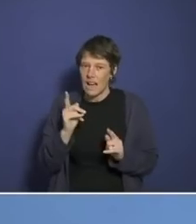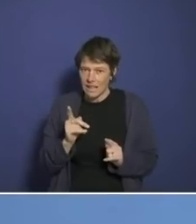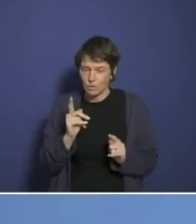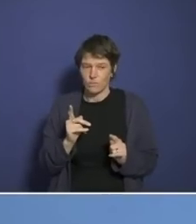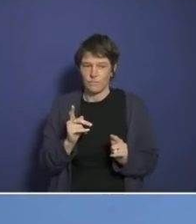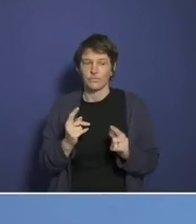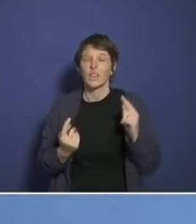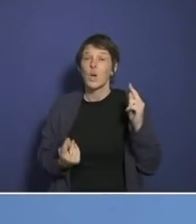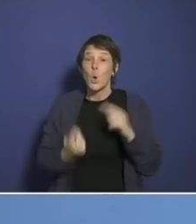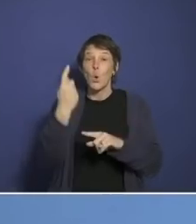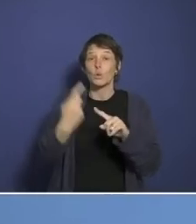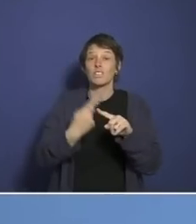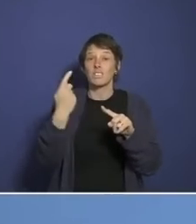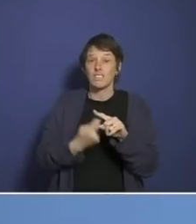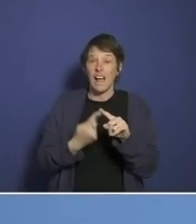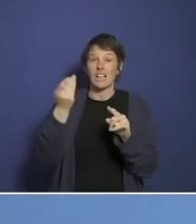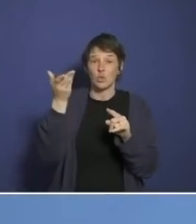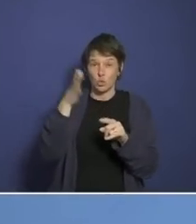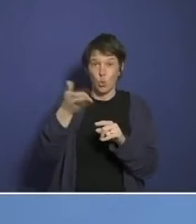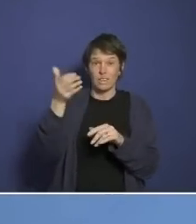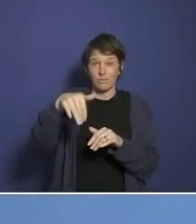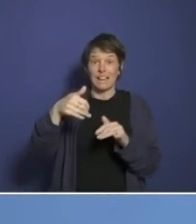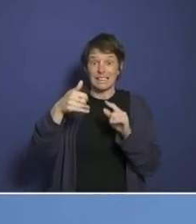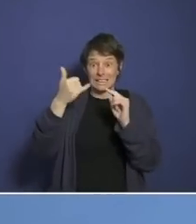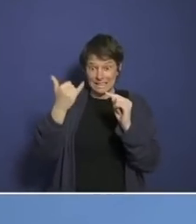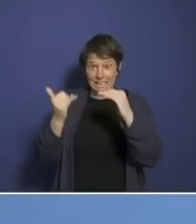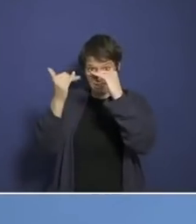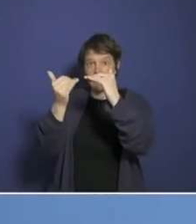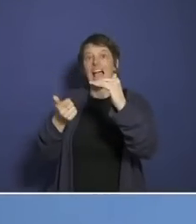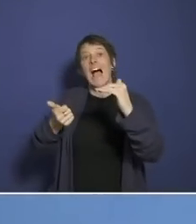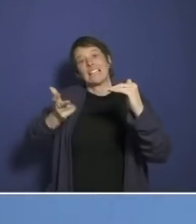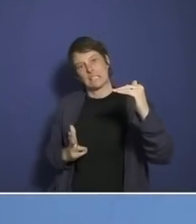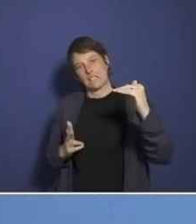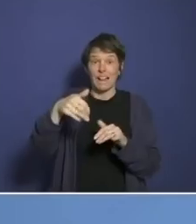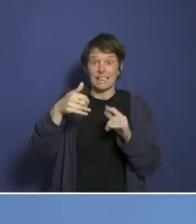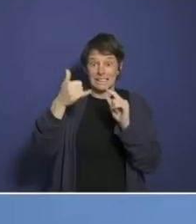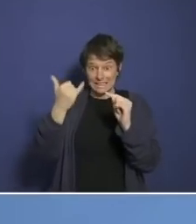Höchstzahl der Todeswelle, die wir je gehabt haben. In der Größenordnung ist das.